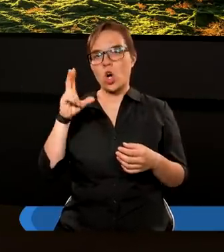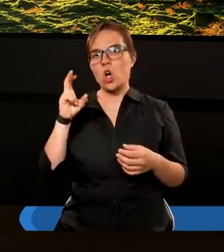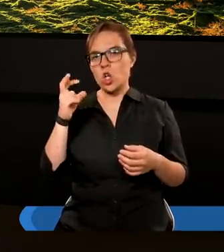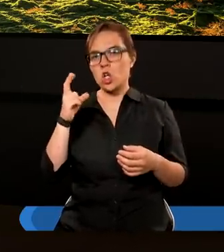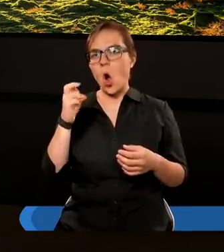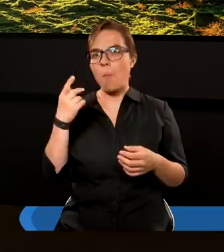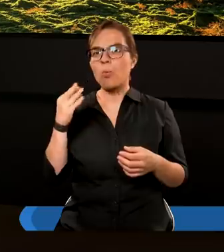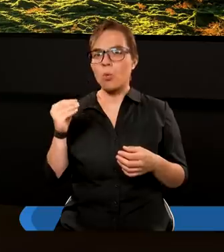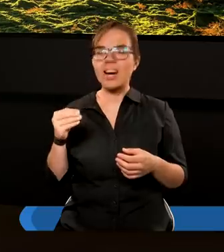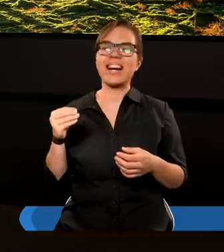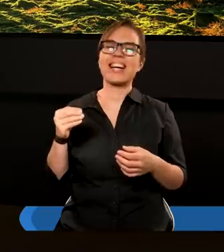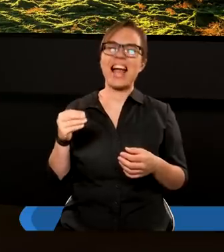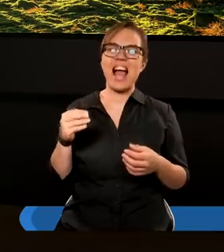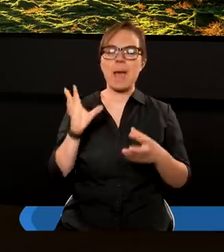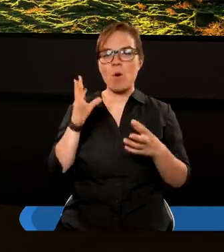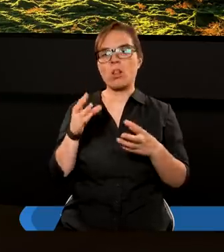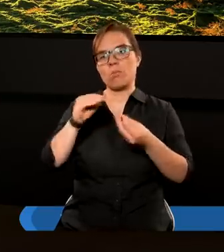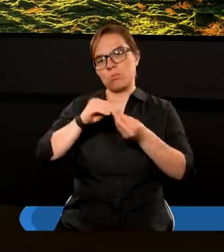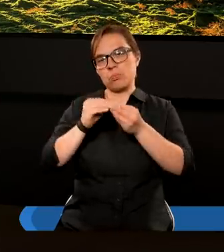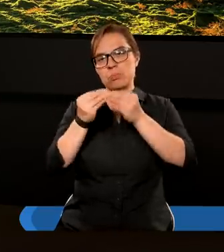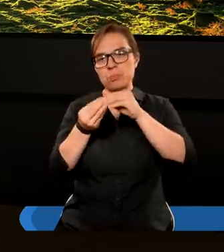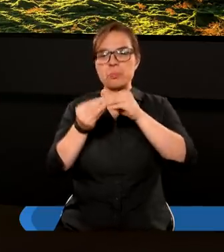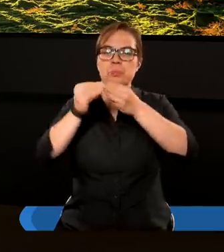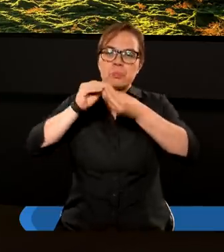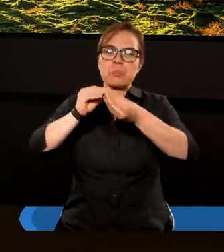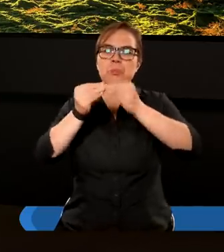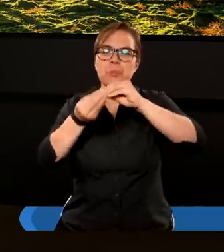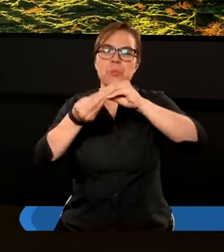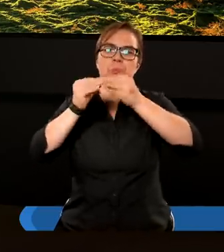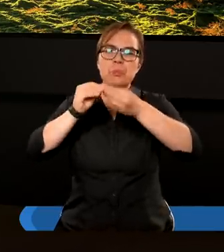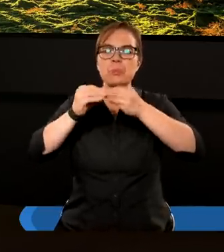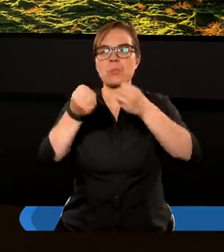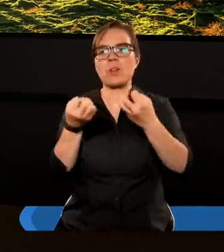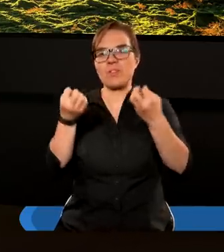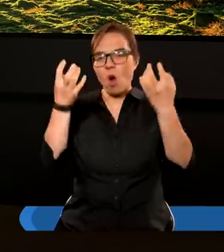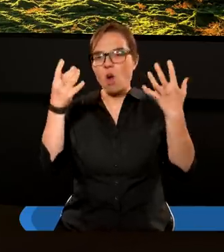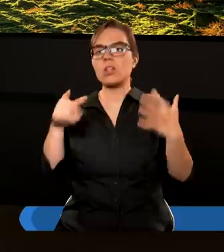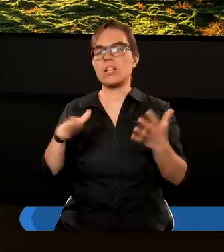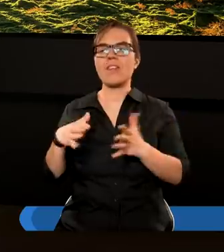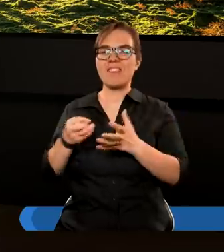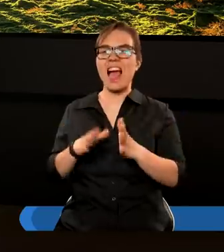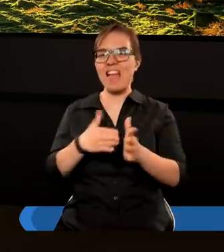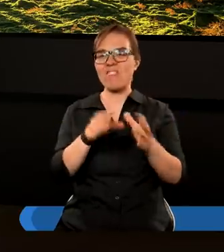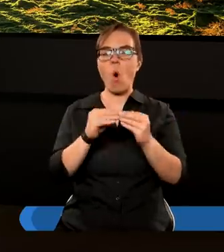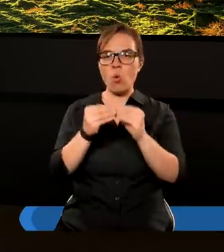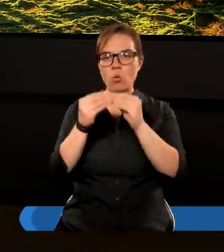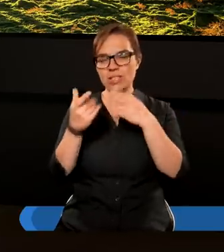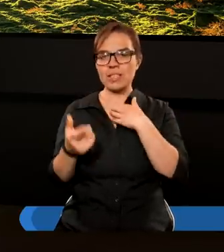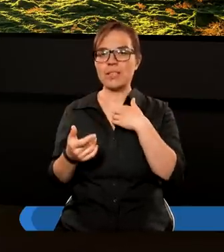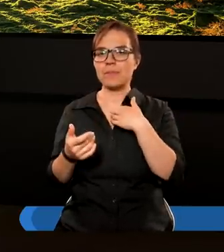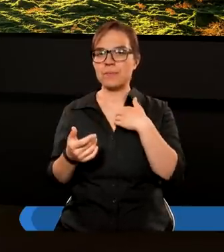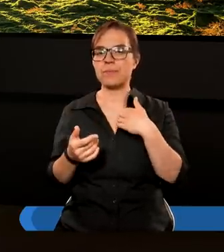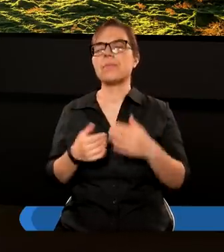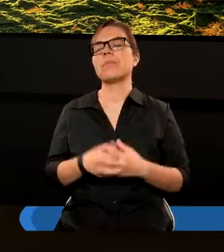później to się samo tak rozwijało, Bóg się w to nie miesza, drogą ewolucji no i tak dalej.